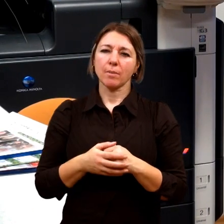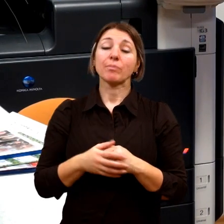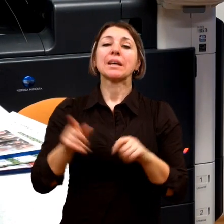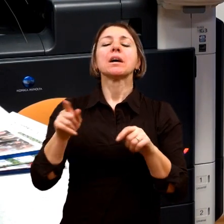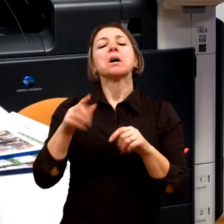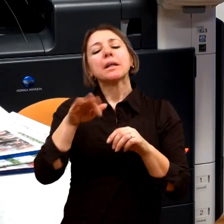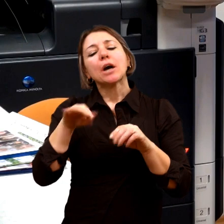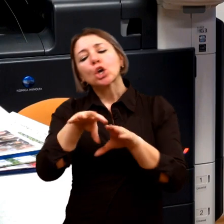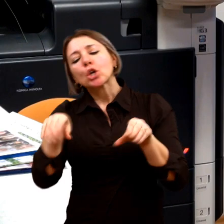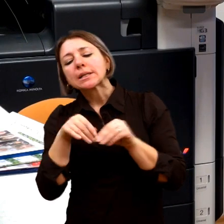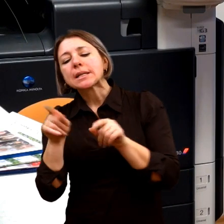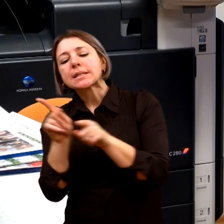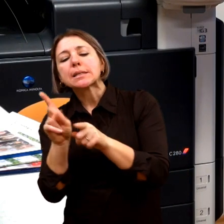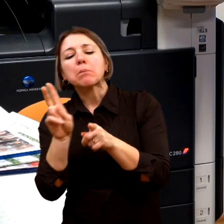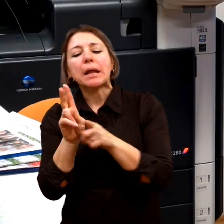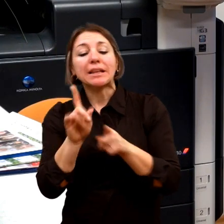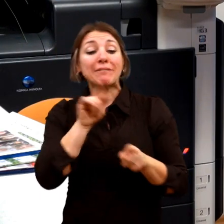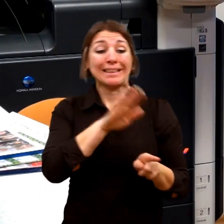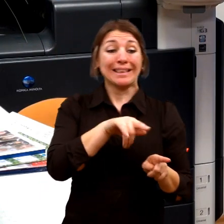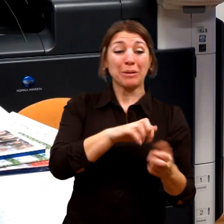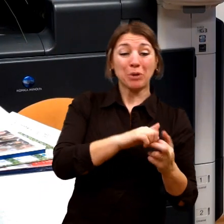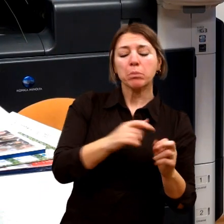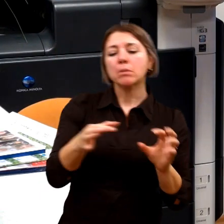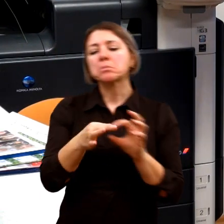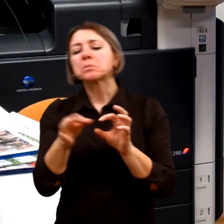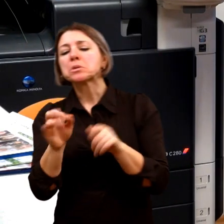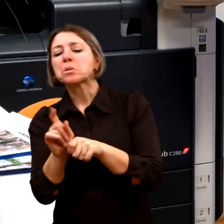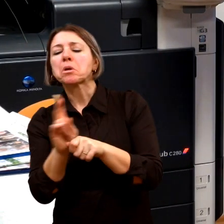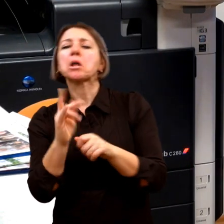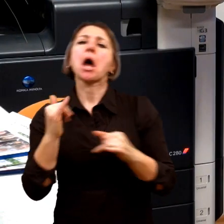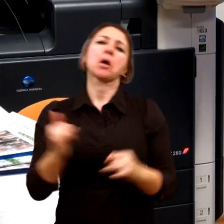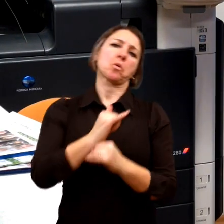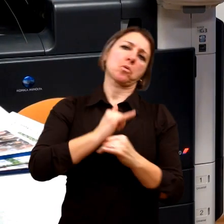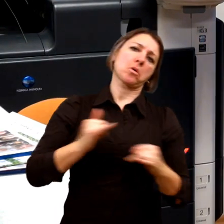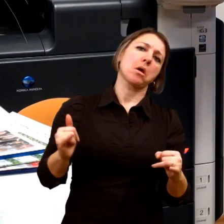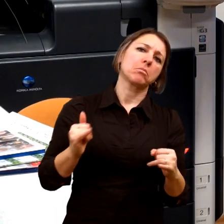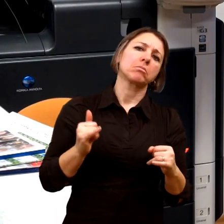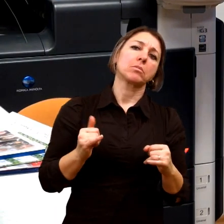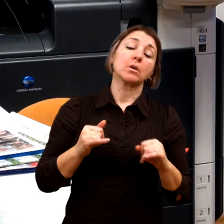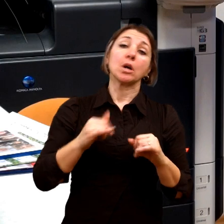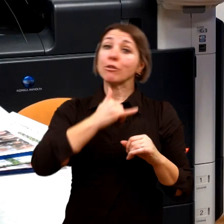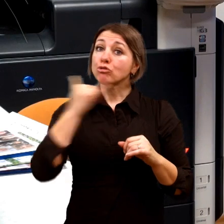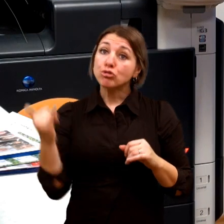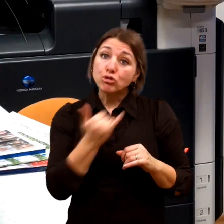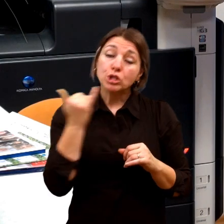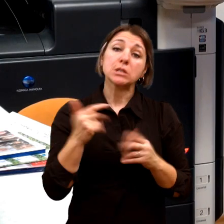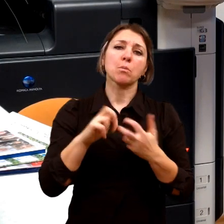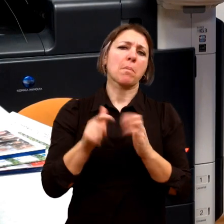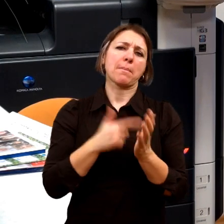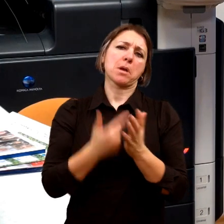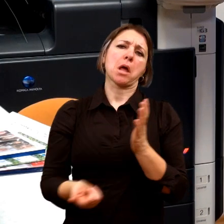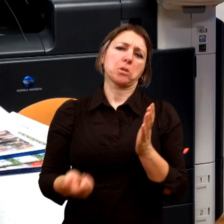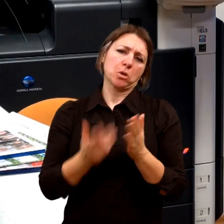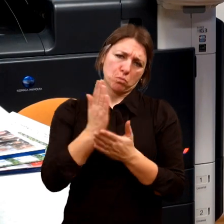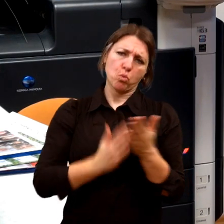Sourozenci, tam bych, jako já řekl, že někdy problém je, někdy ne, ale tam já takový problém nevidím. Samozřejmě